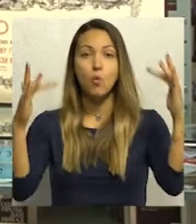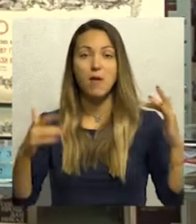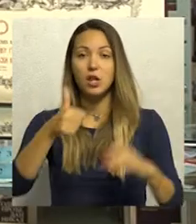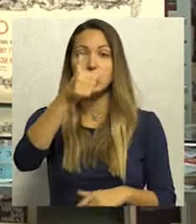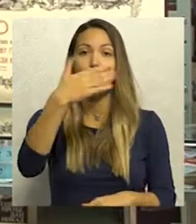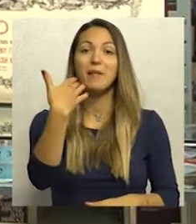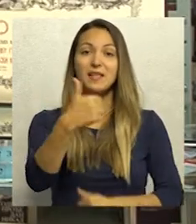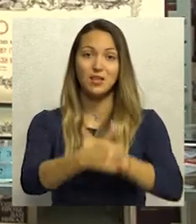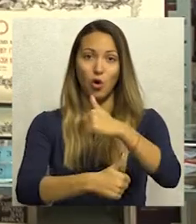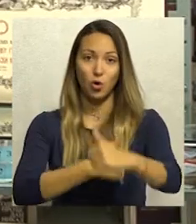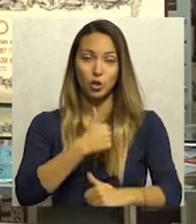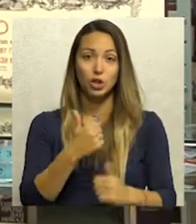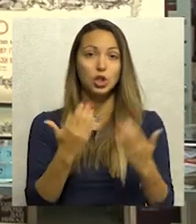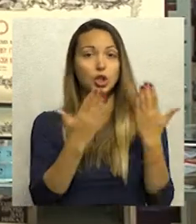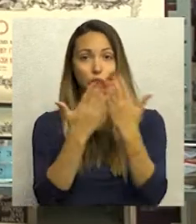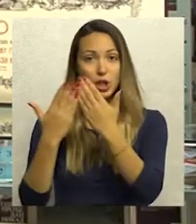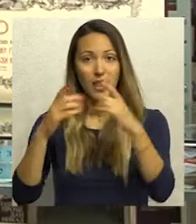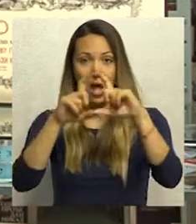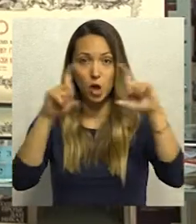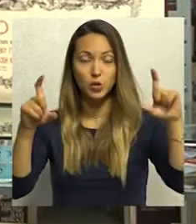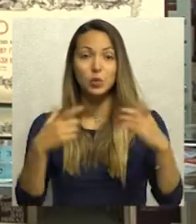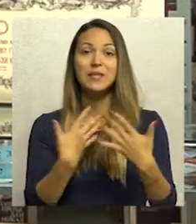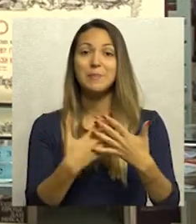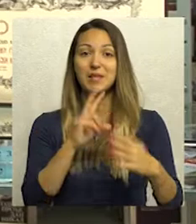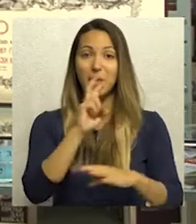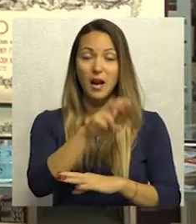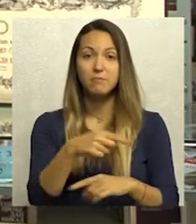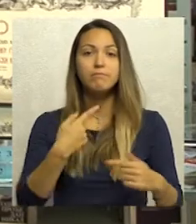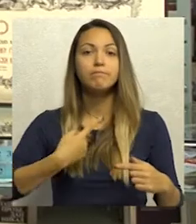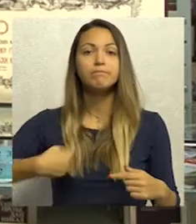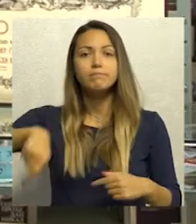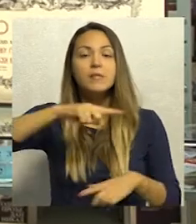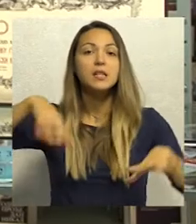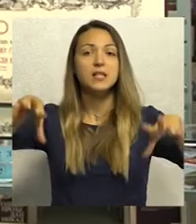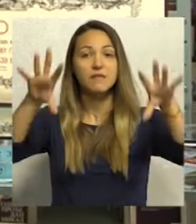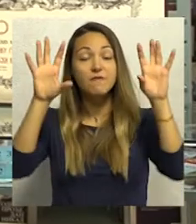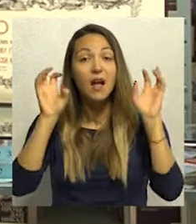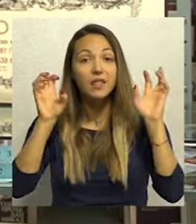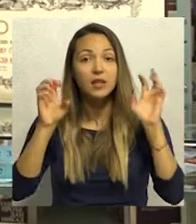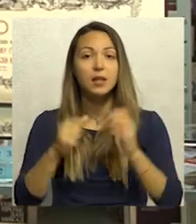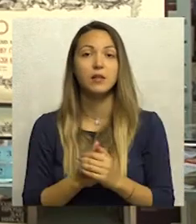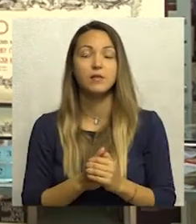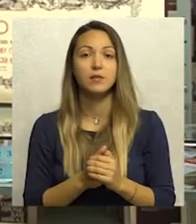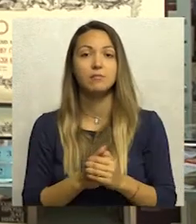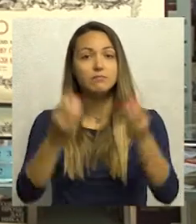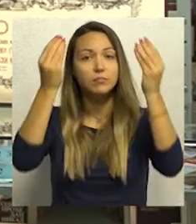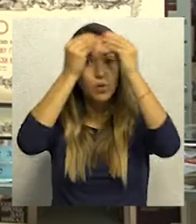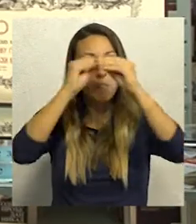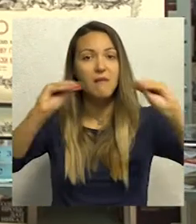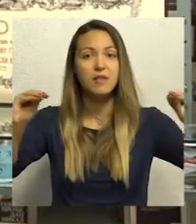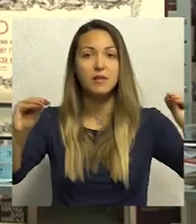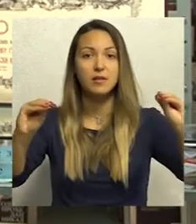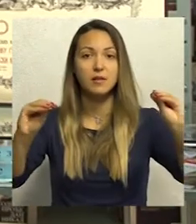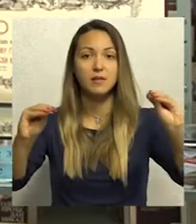čitaonice u Sremskim Karlovcima, shvatili smo da objavljivati dramski